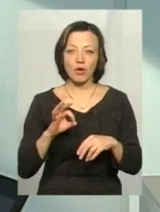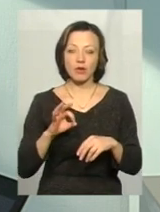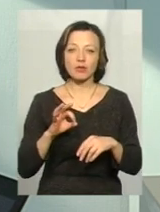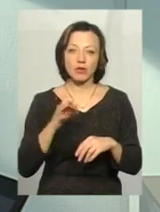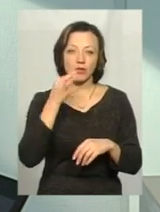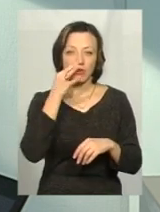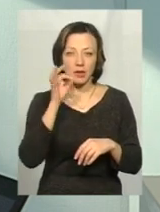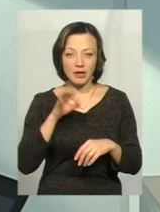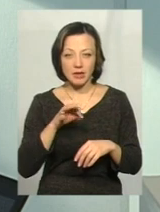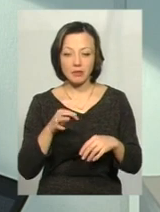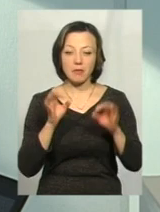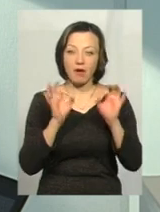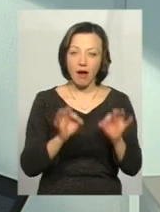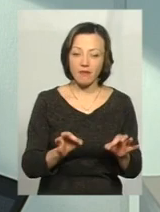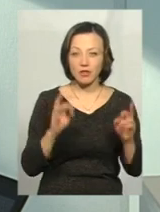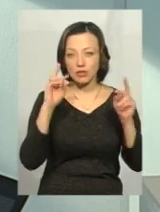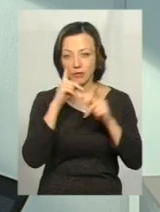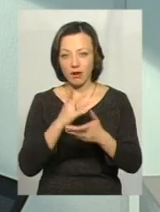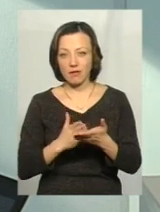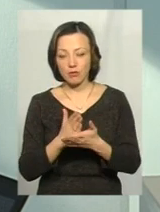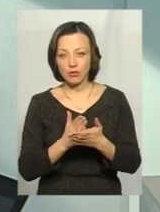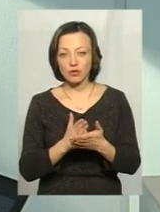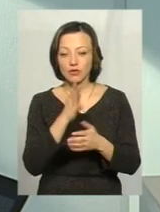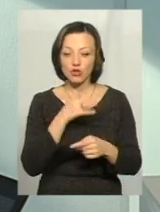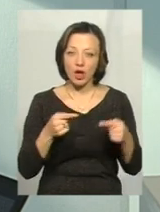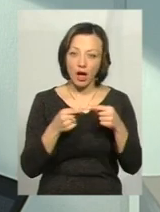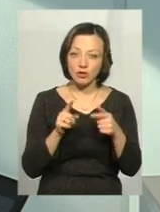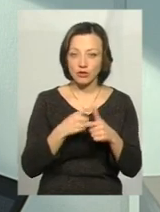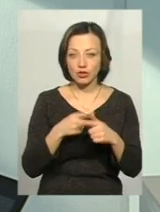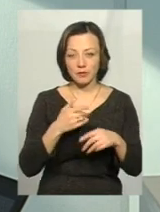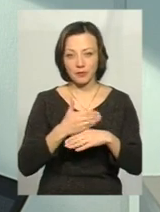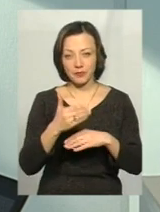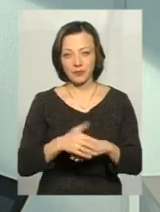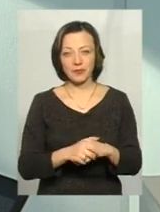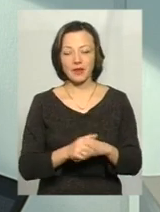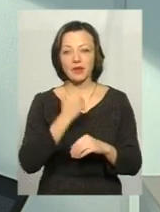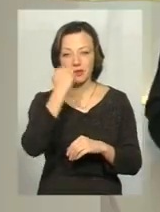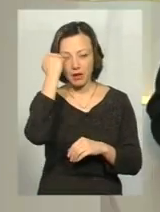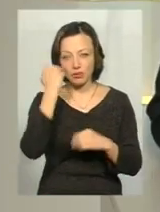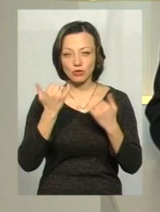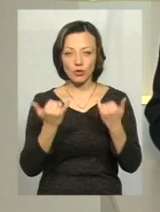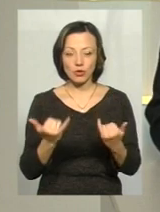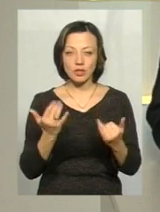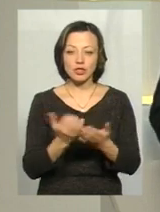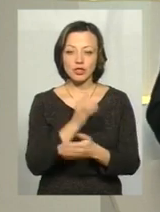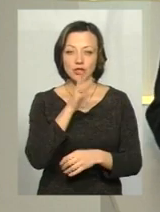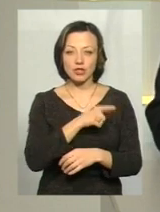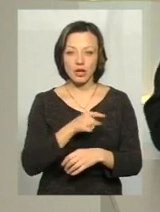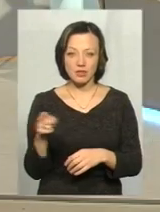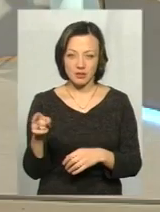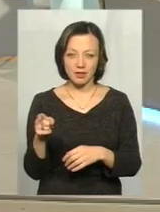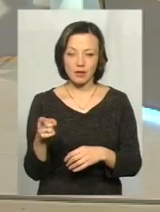послугу чи неналежну послугу, вчасну чи не вчасну. Дякую, пані Наталі. Дякую, що сьогодні знайшли час